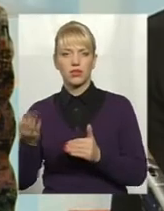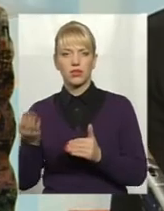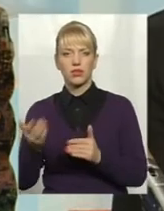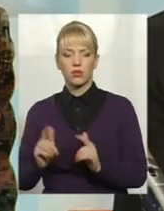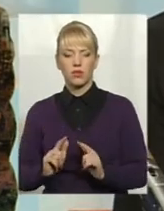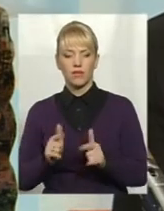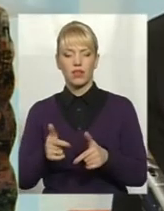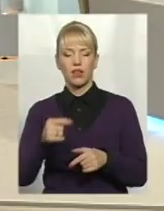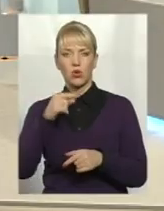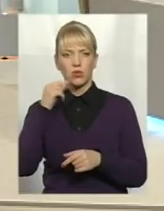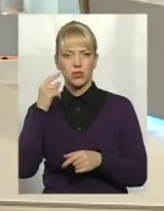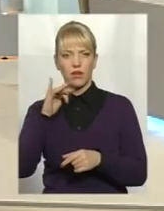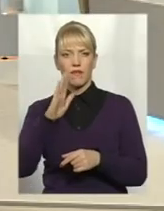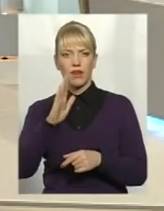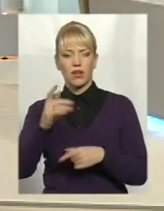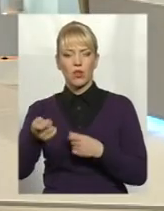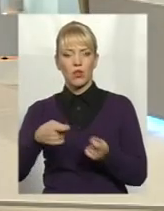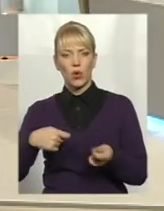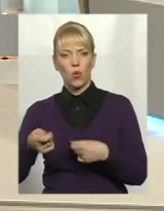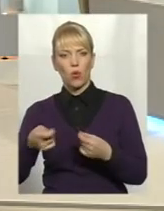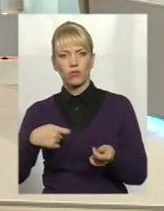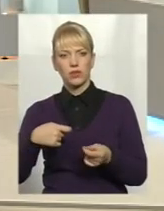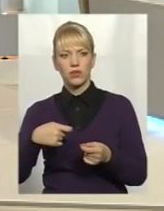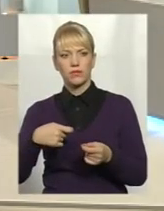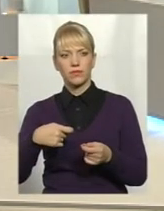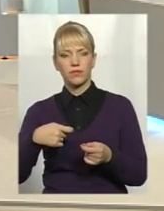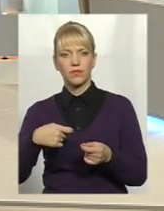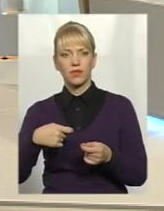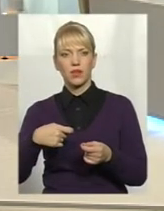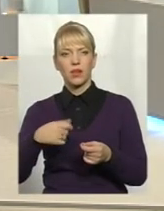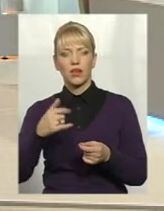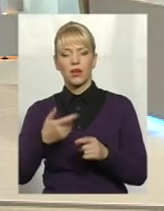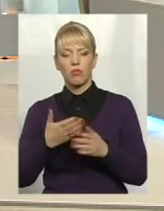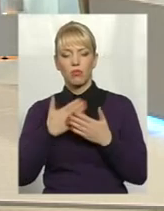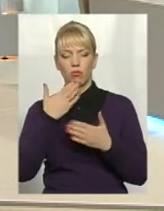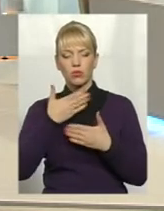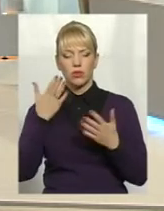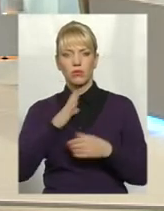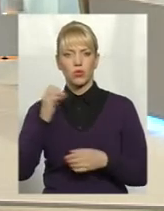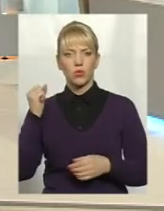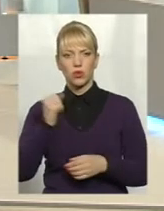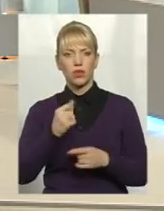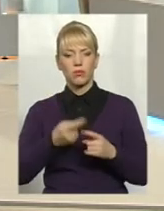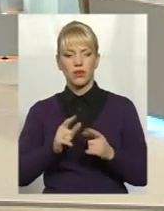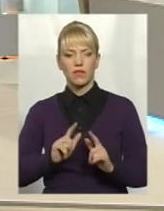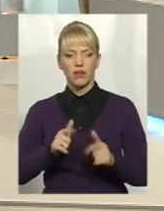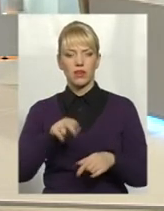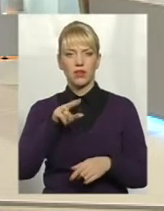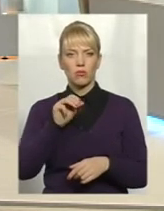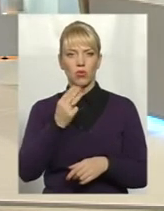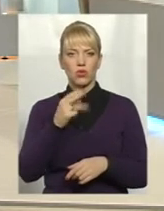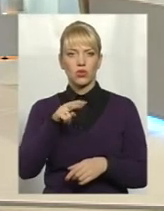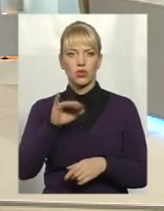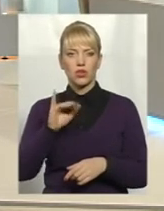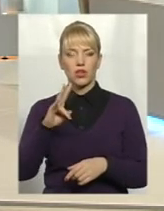Росія в торговлі. Именно самим таким последним ударом було введення пошліни, 12